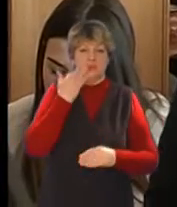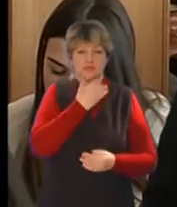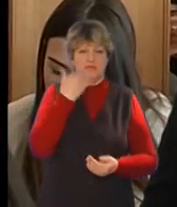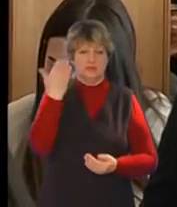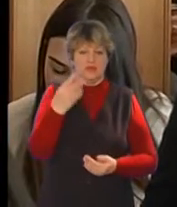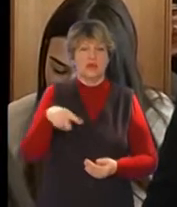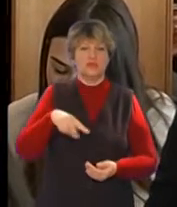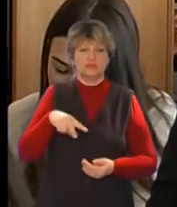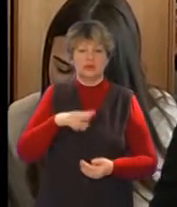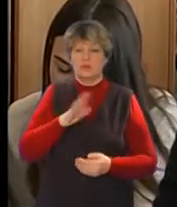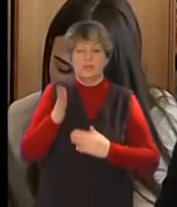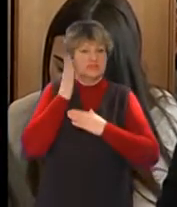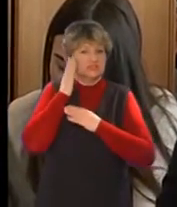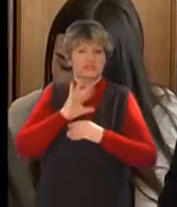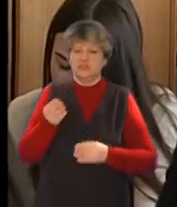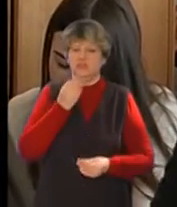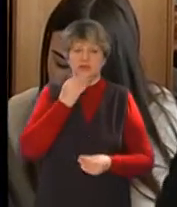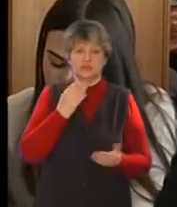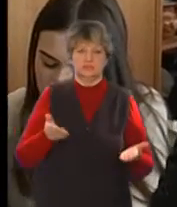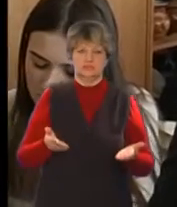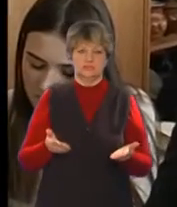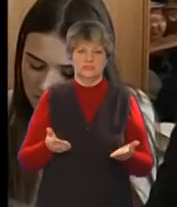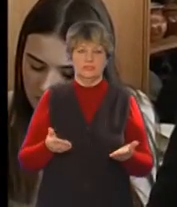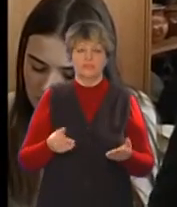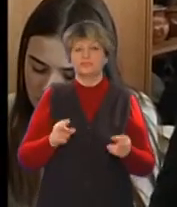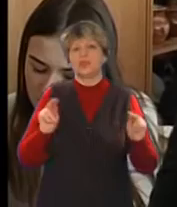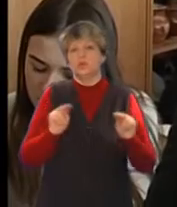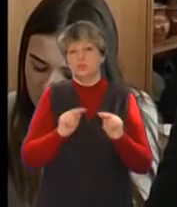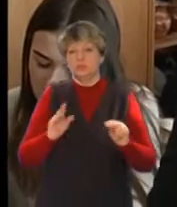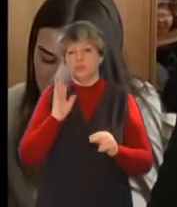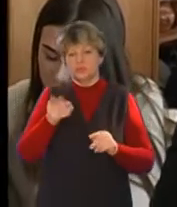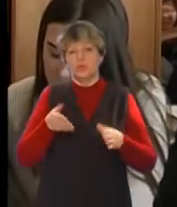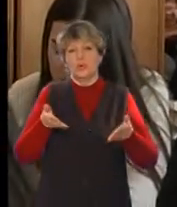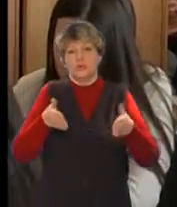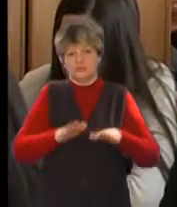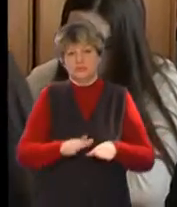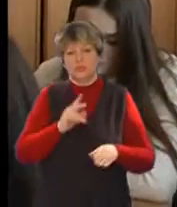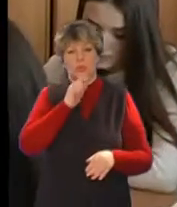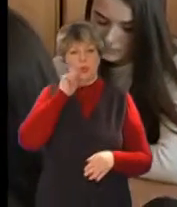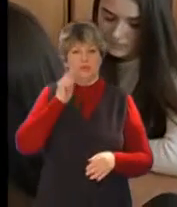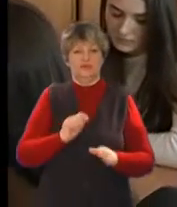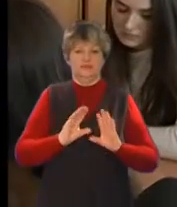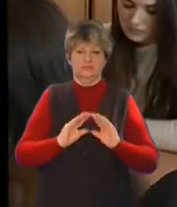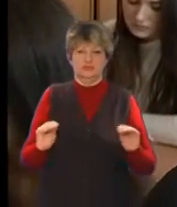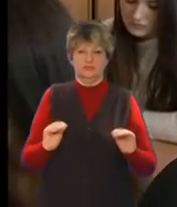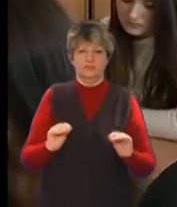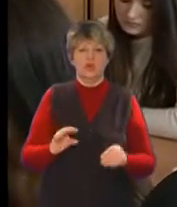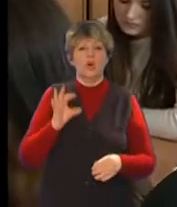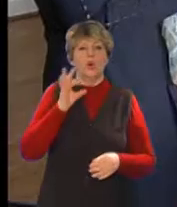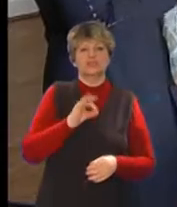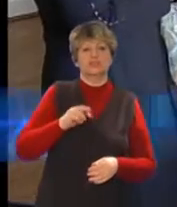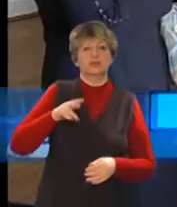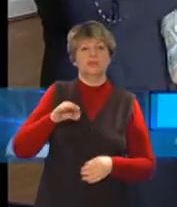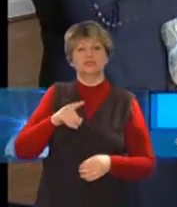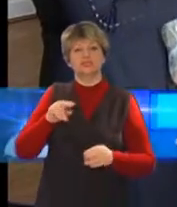взагалі не спи і не їж. Залишать мінімум. І для вчителя це буде регально, і для учня це буде регально.